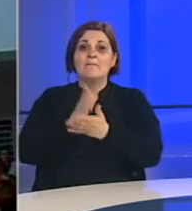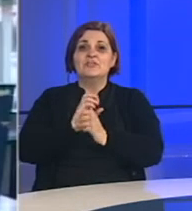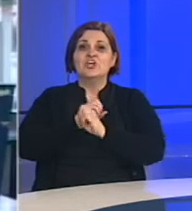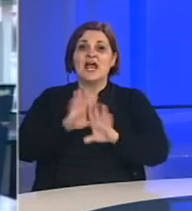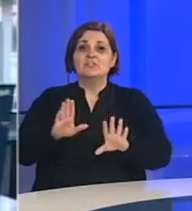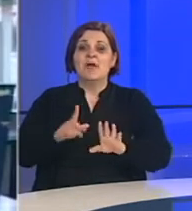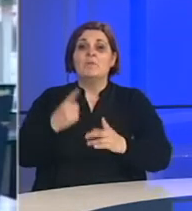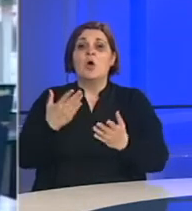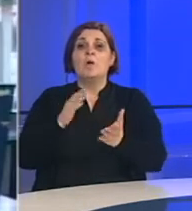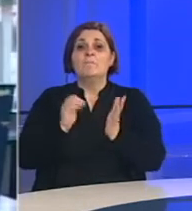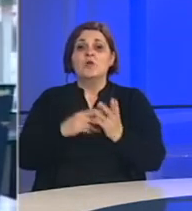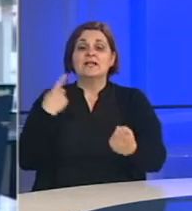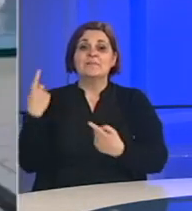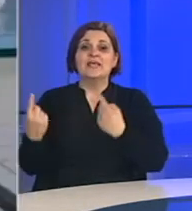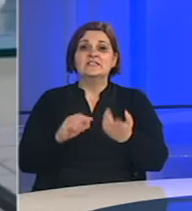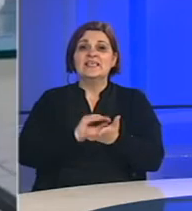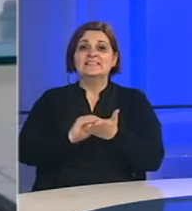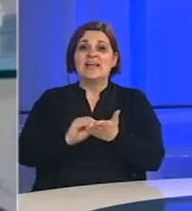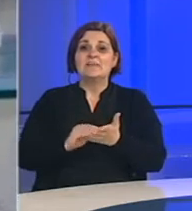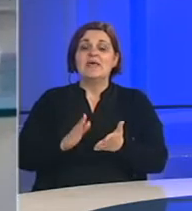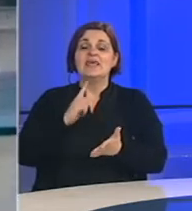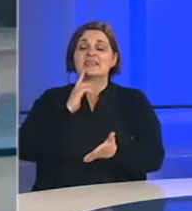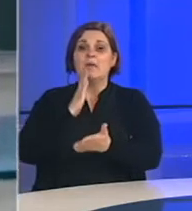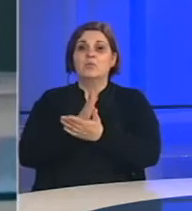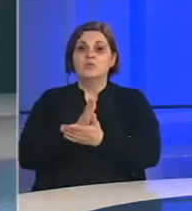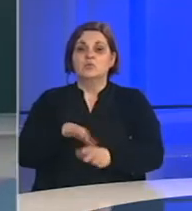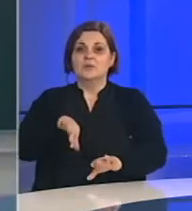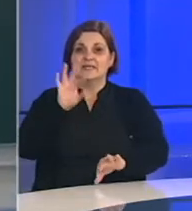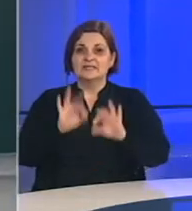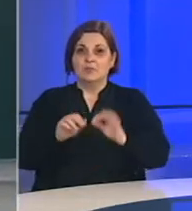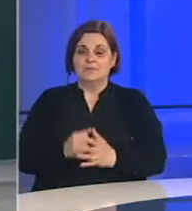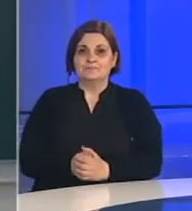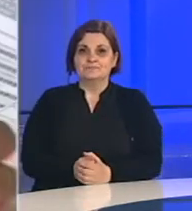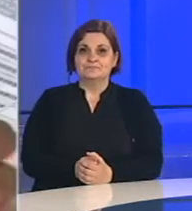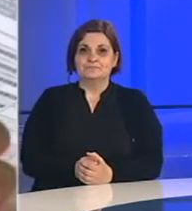raspisani po sticanju neophodnih uslova za raspisivanje i održavanje izbora.